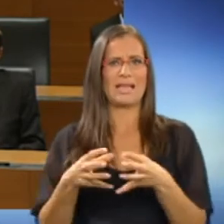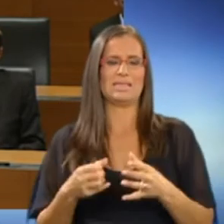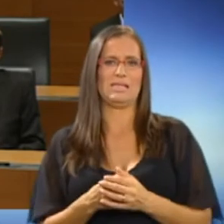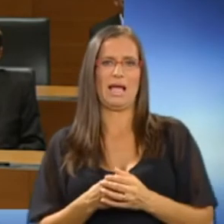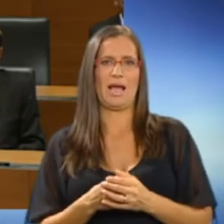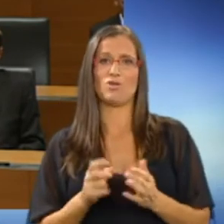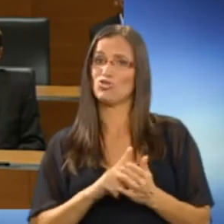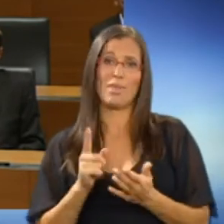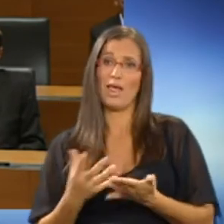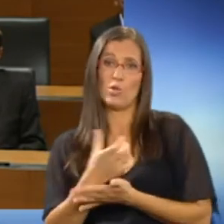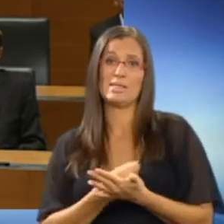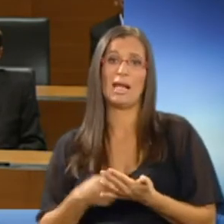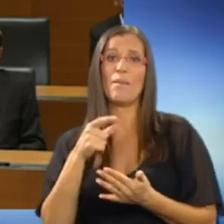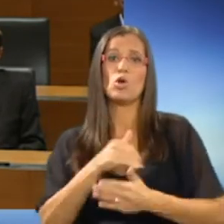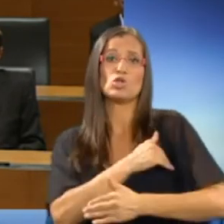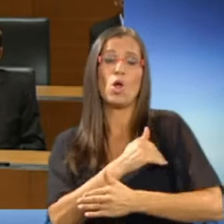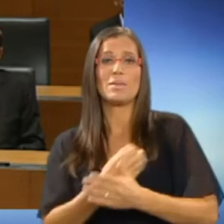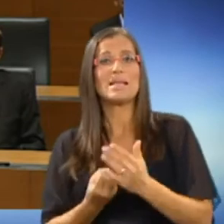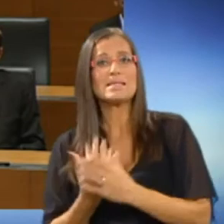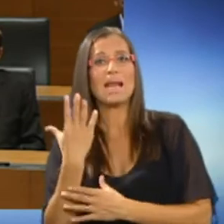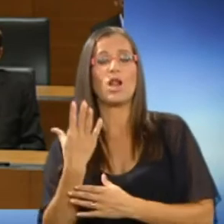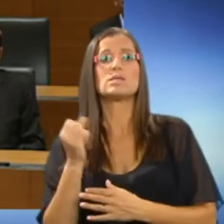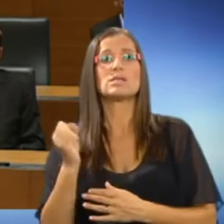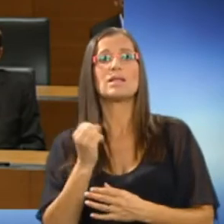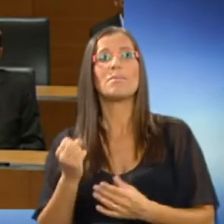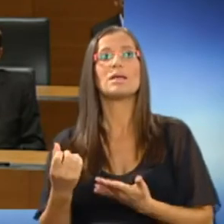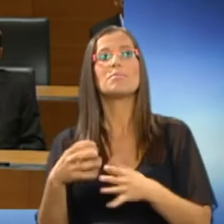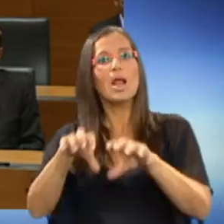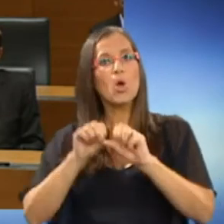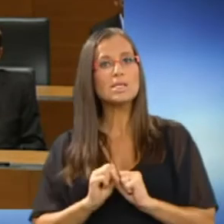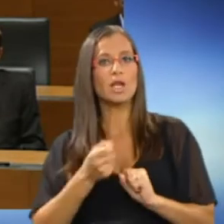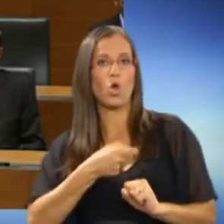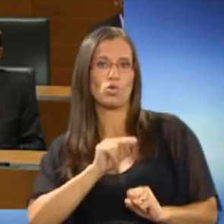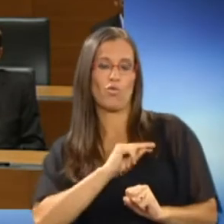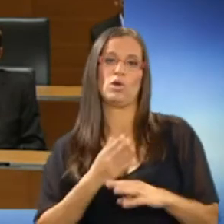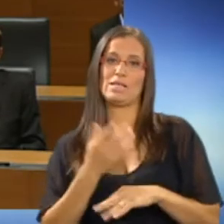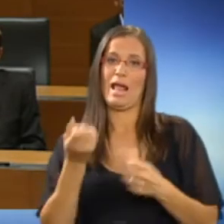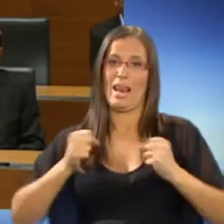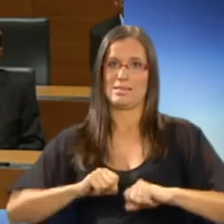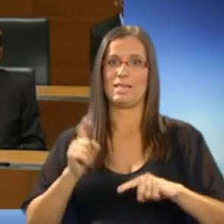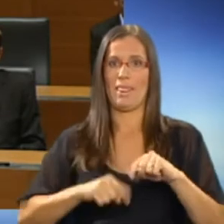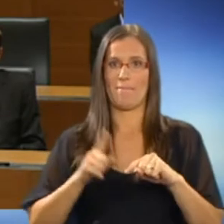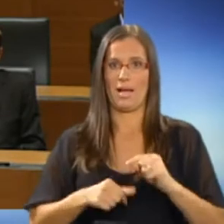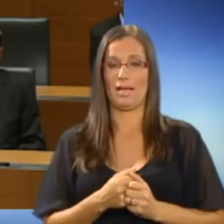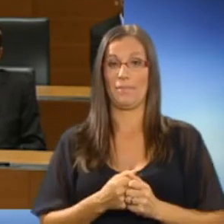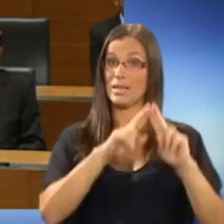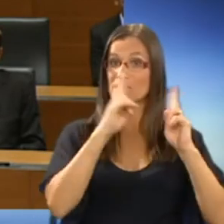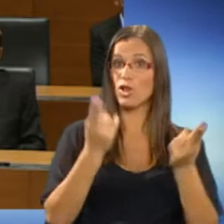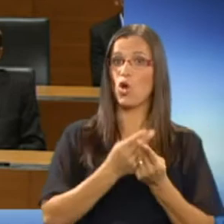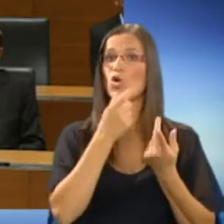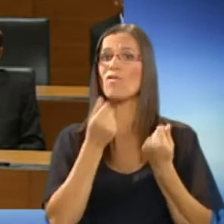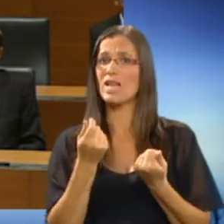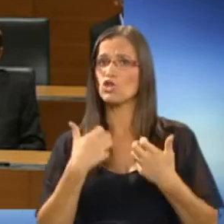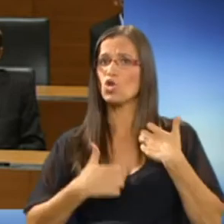dosegamo še te stopnje zrelosti, da bi prevzeli nase odgovornost za lastne napake. Svetovno finančno